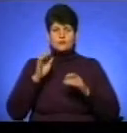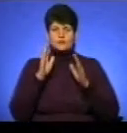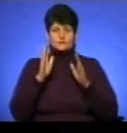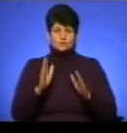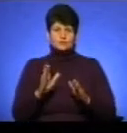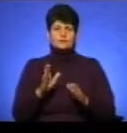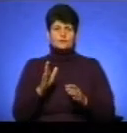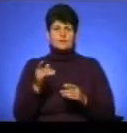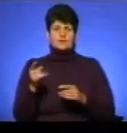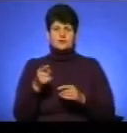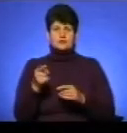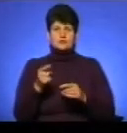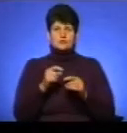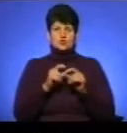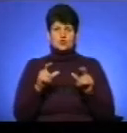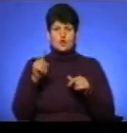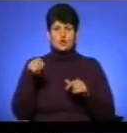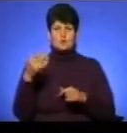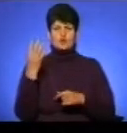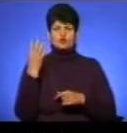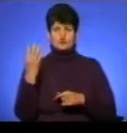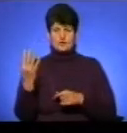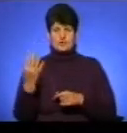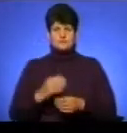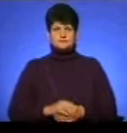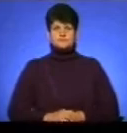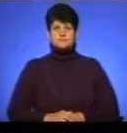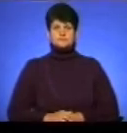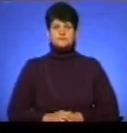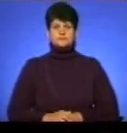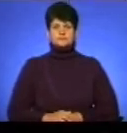у тернопільській школі номер 4. Детальніше у сюжеті Марії Кутенко.